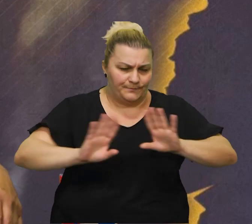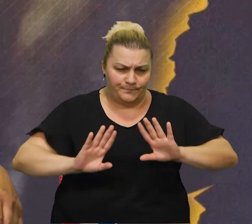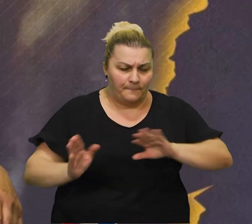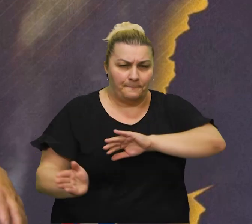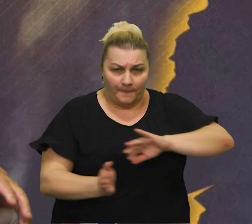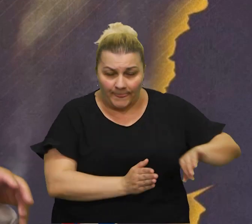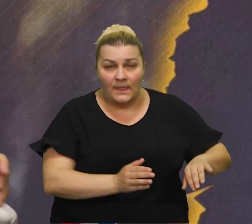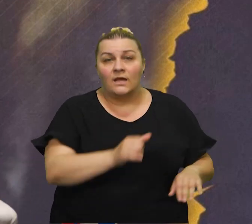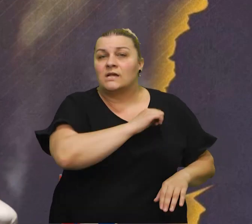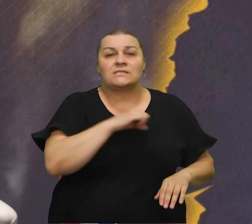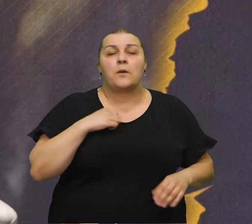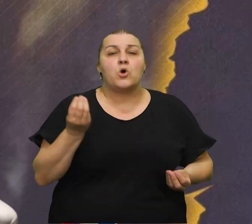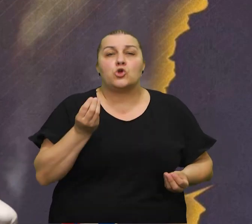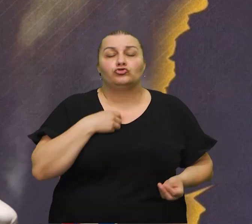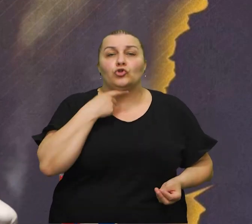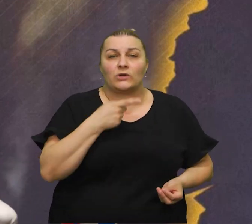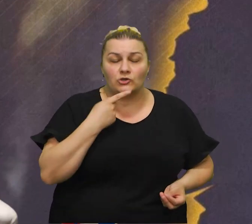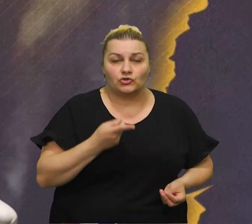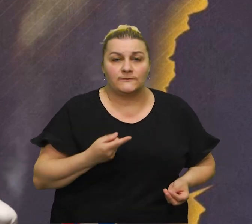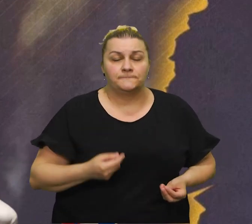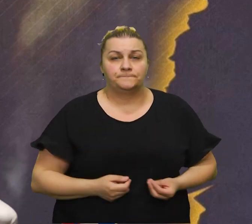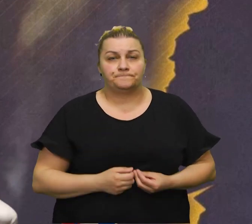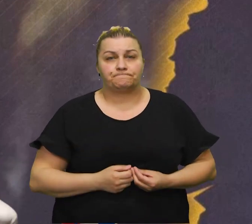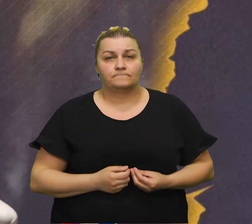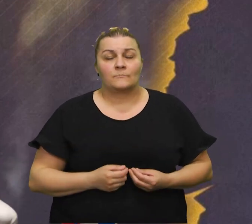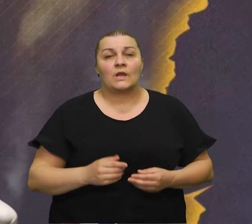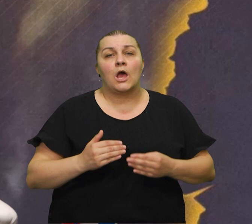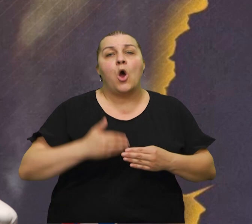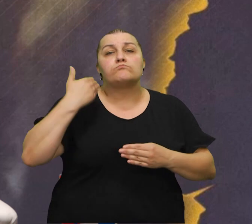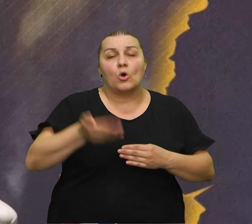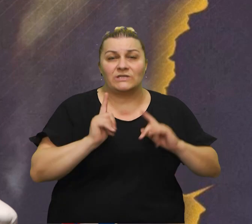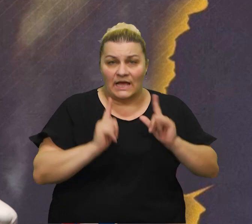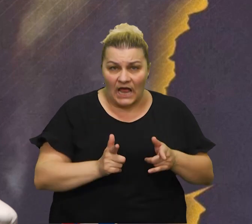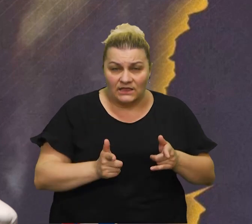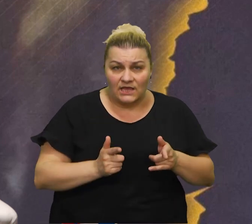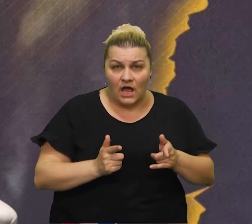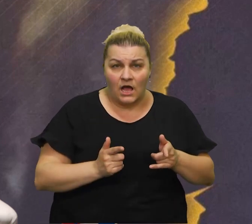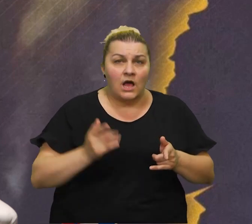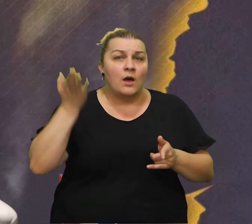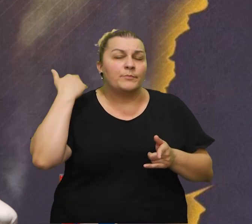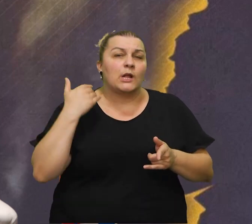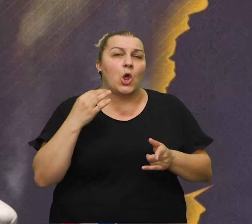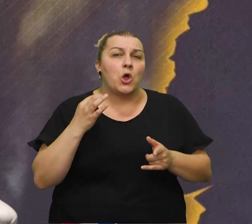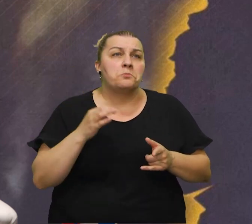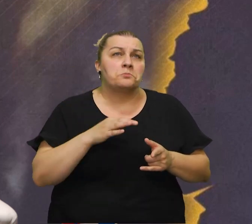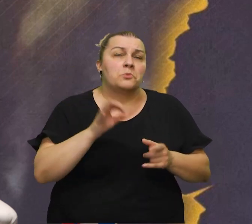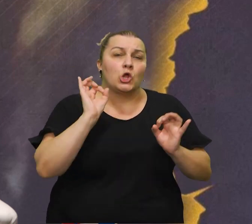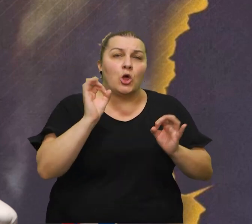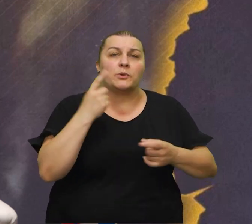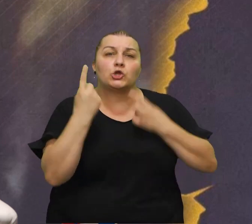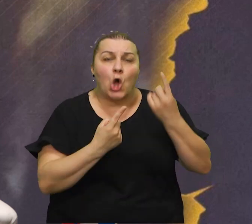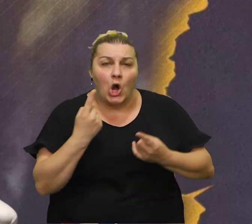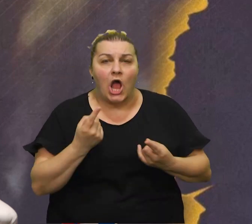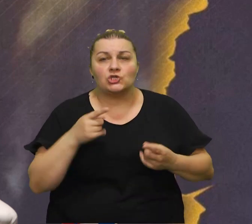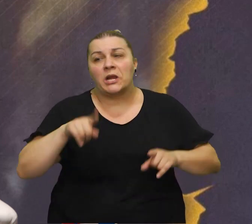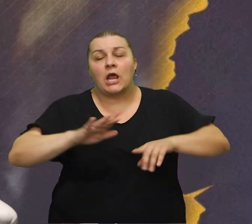dužiti znači samo ću vam nešto reći bilo je tamo iza rata bilo jako dobri događaj bilo ono